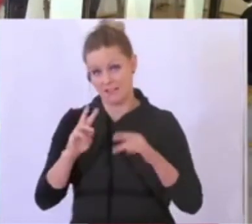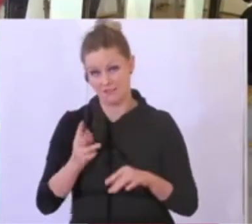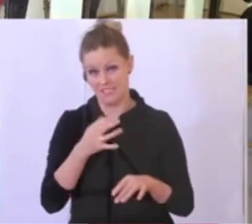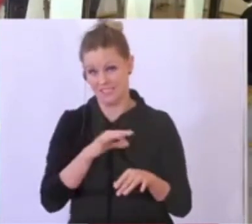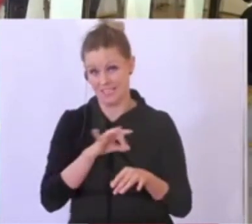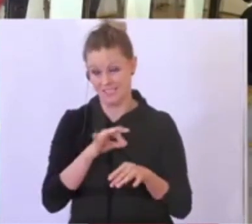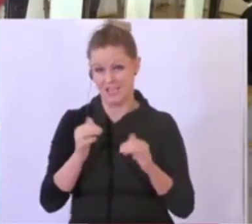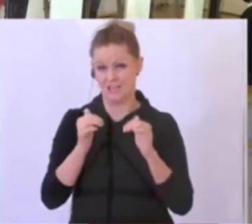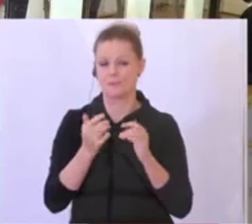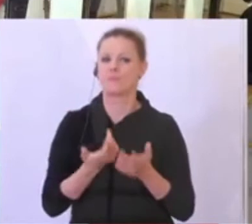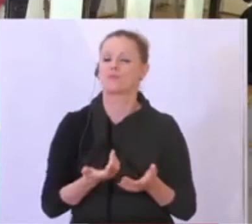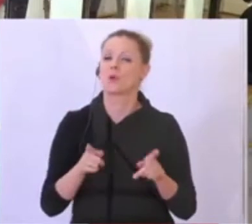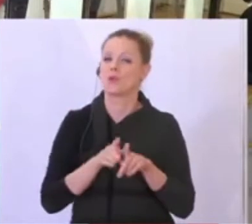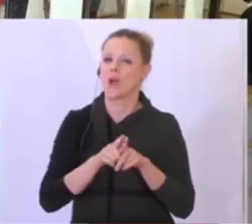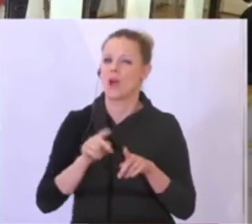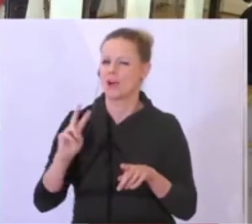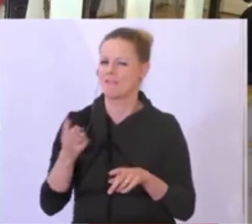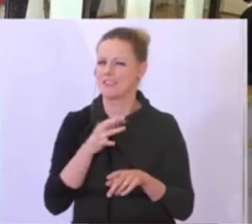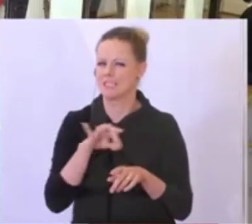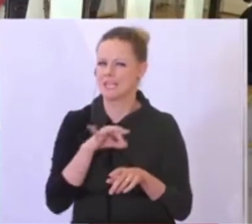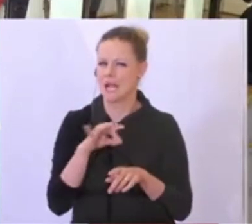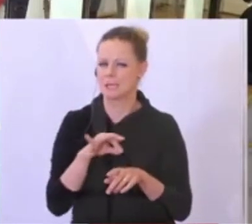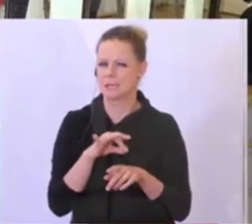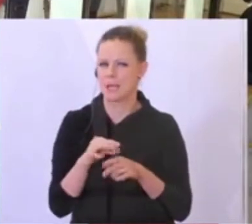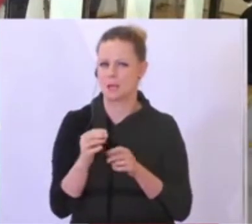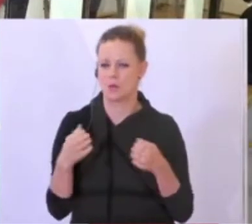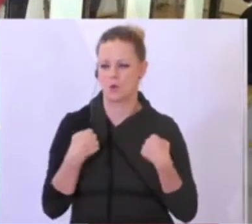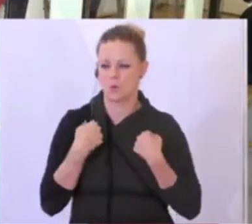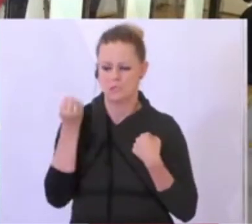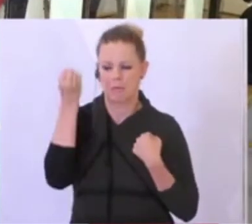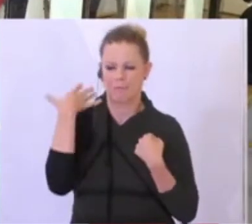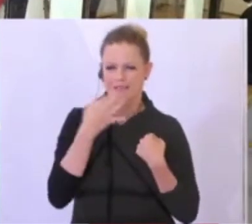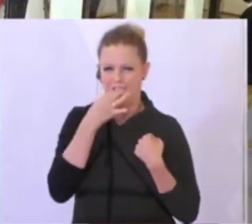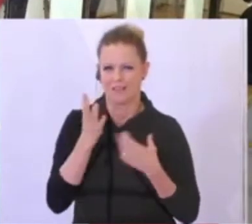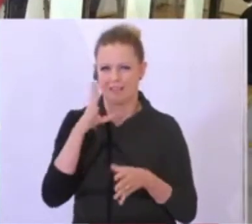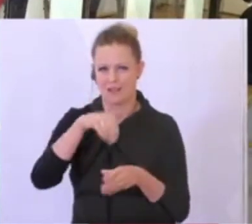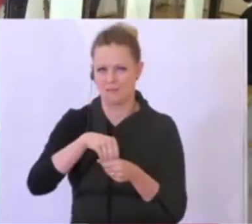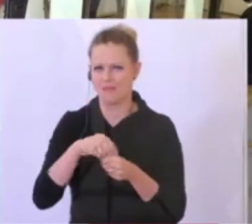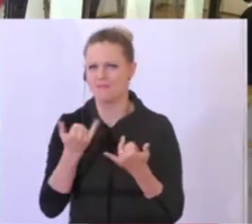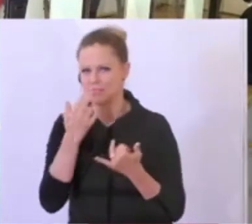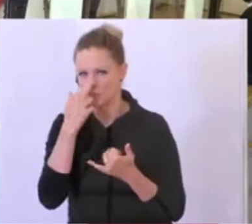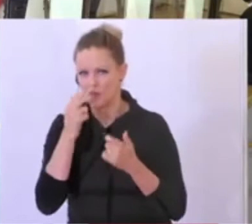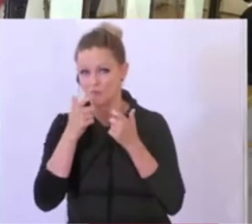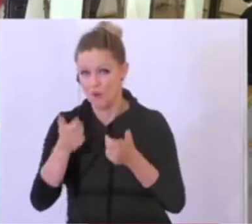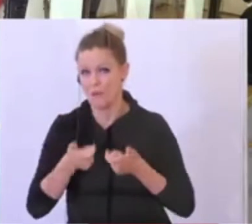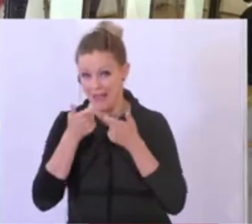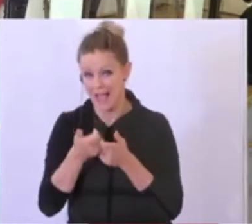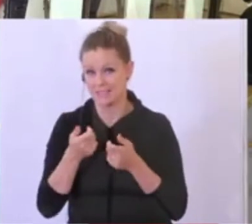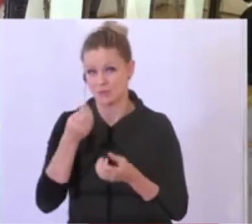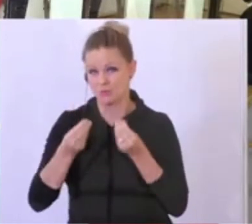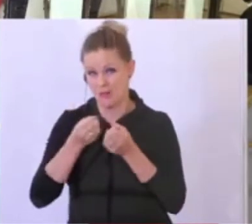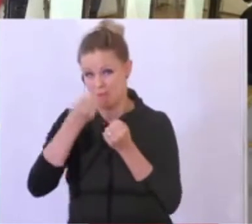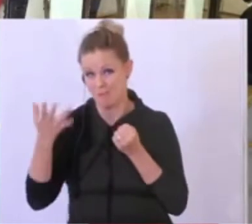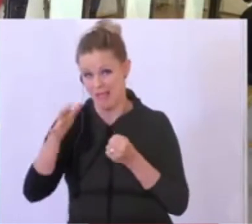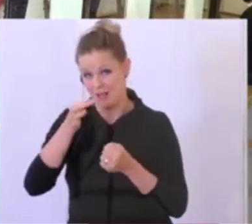Vizekanzler habe ich nur eine Frage in dem Rucksack mitbekommen und zwar von unserer Sportredaktion. Was ist denn mit Spielberg und mit Formel 1? Auch da geht es ja um